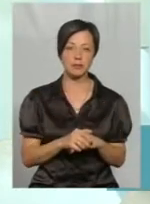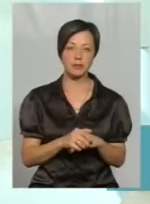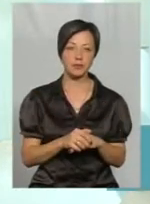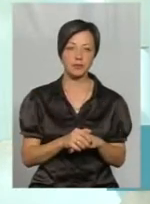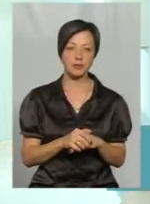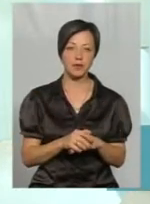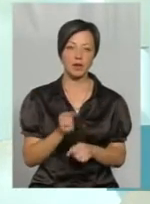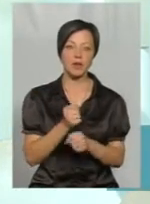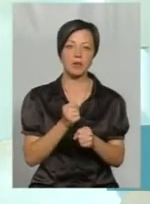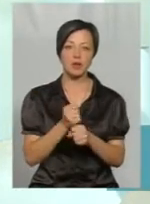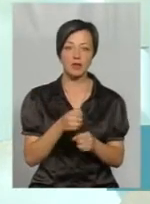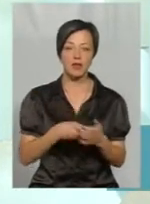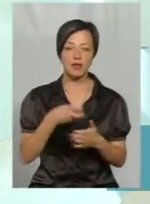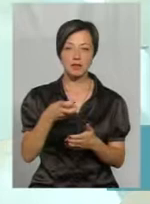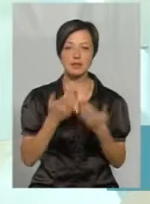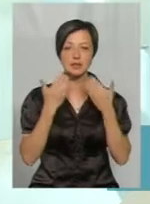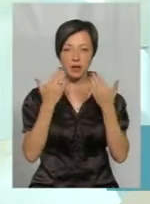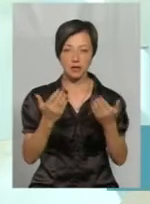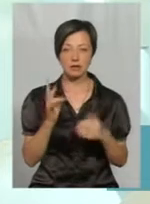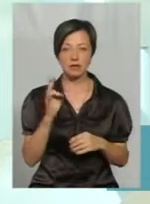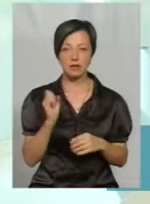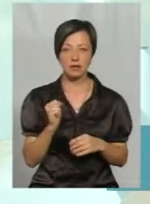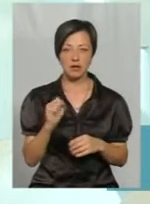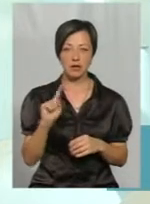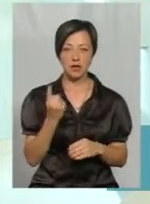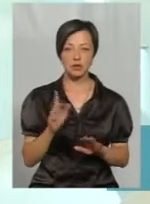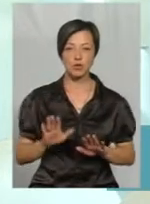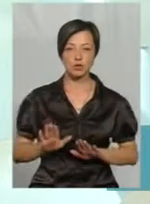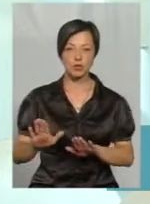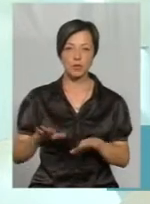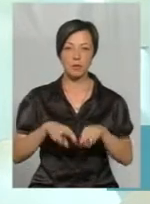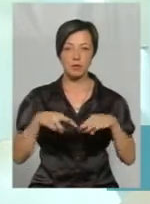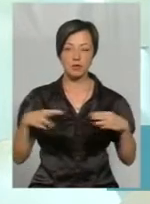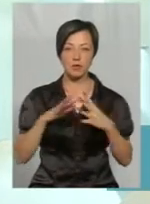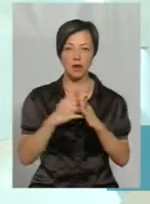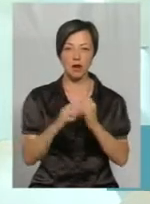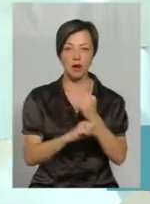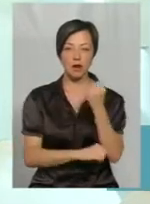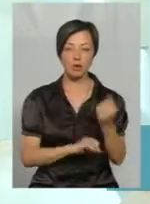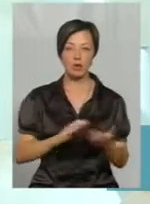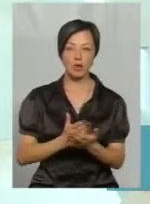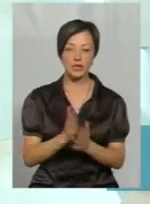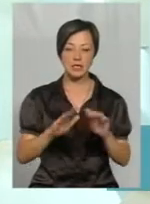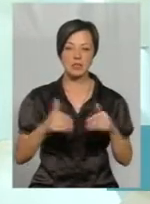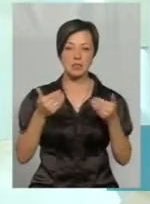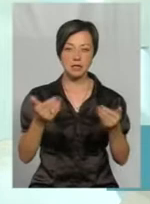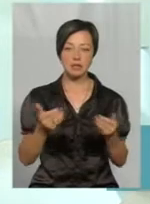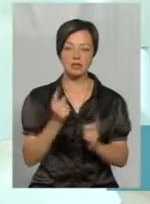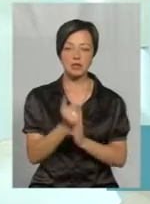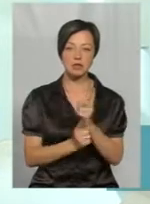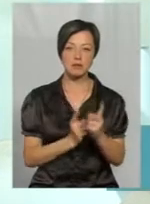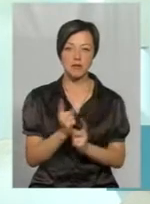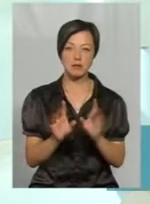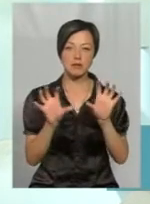Напрацьовано лист звернення першого заступника міністра аграрної політики з ініціативою зміни в